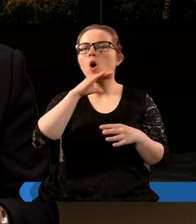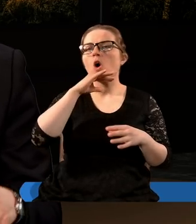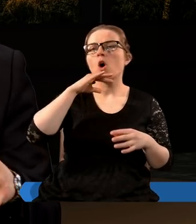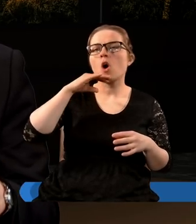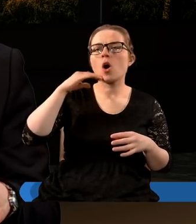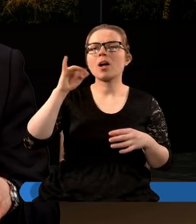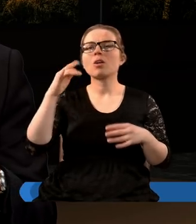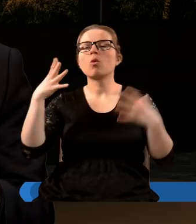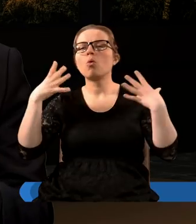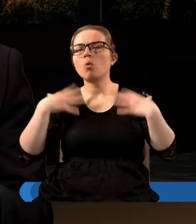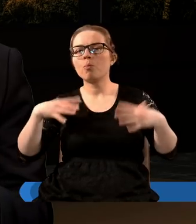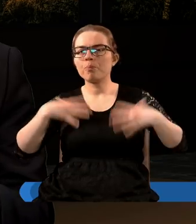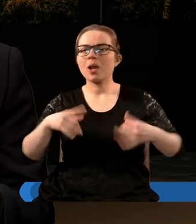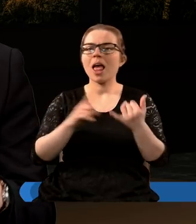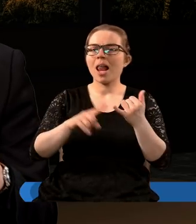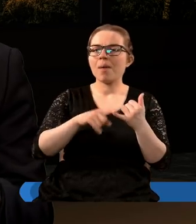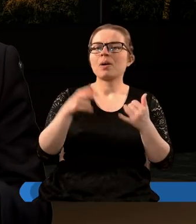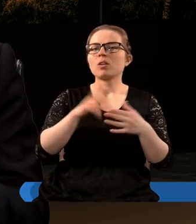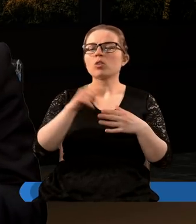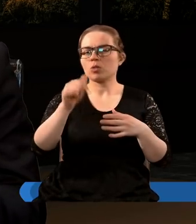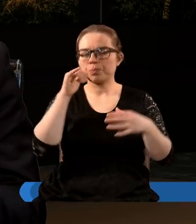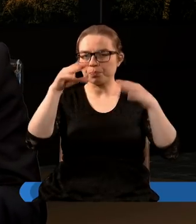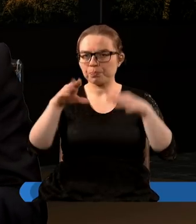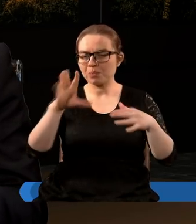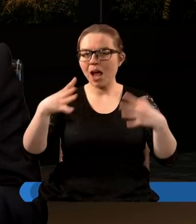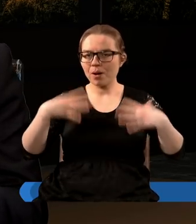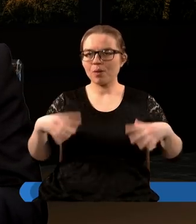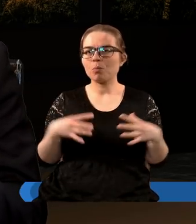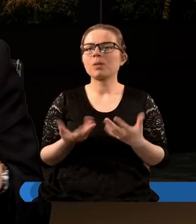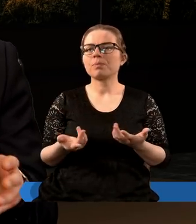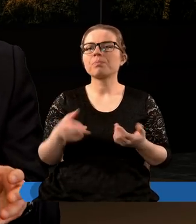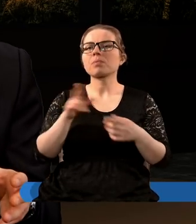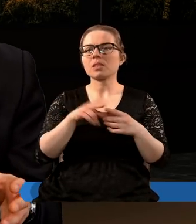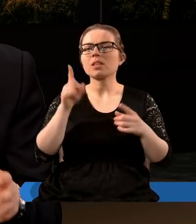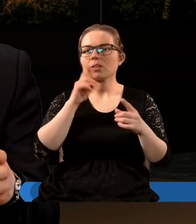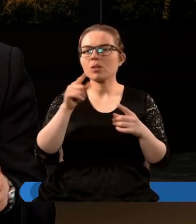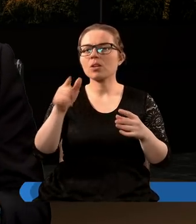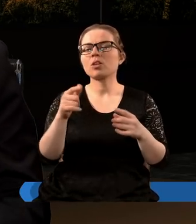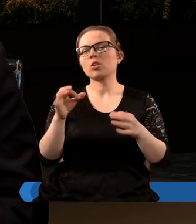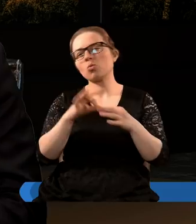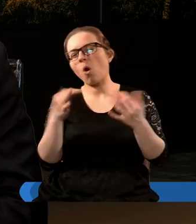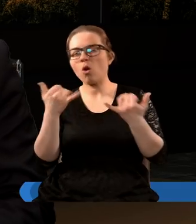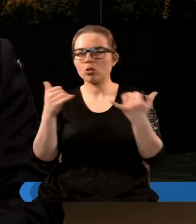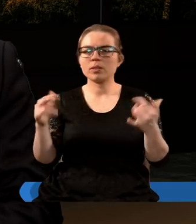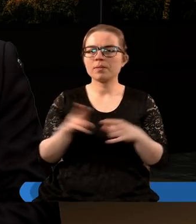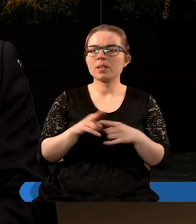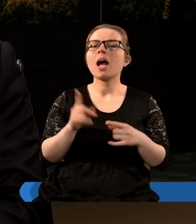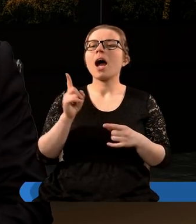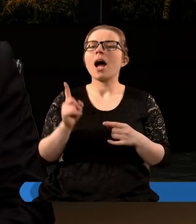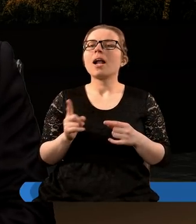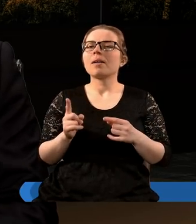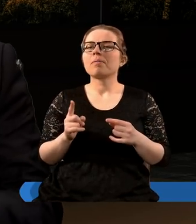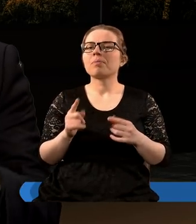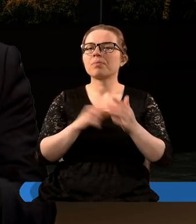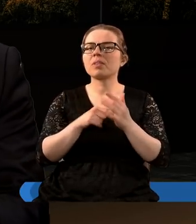kolory, elementy ubioru arceka płana w starym tystomach. drogie zamienia. I drogie kamienie, prawda? I złoto. Ale